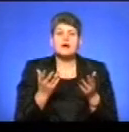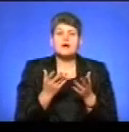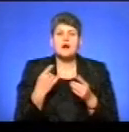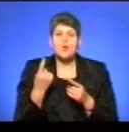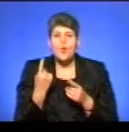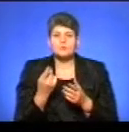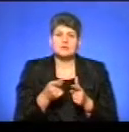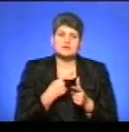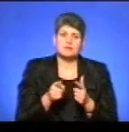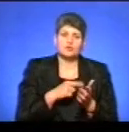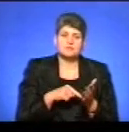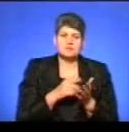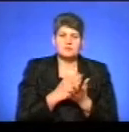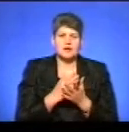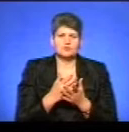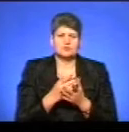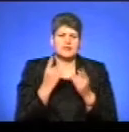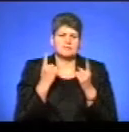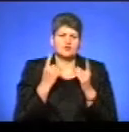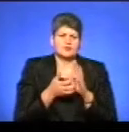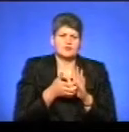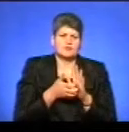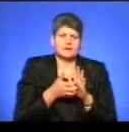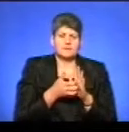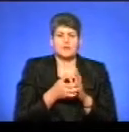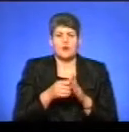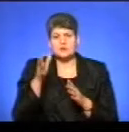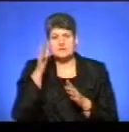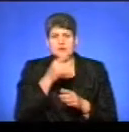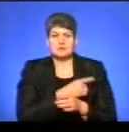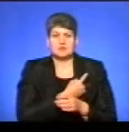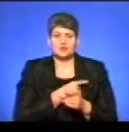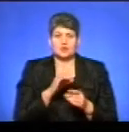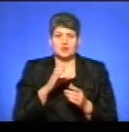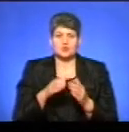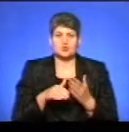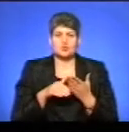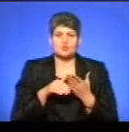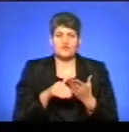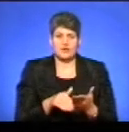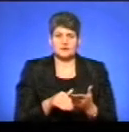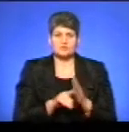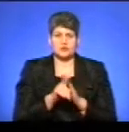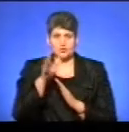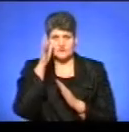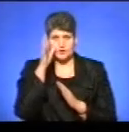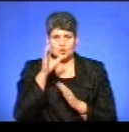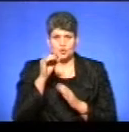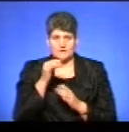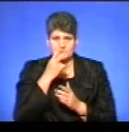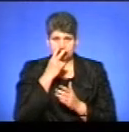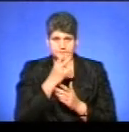чи місто мало найбільше недофінансування освітньої та медичної субвенцією. Прошу дати на екран спочатку освітню субвенцію,